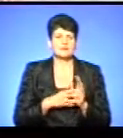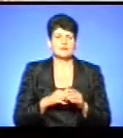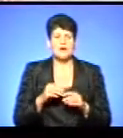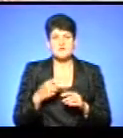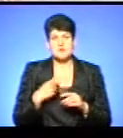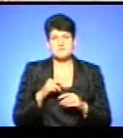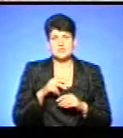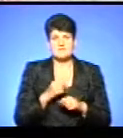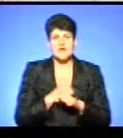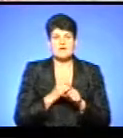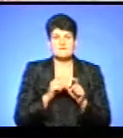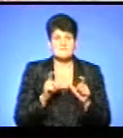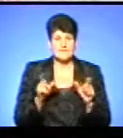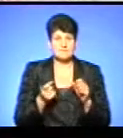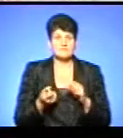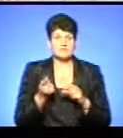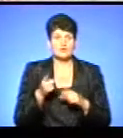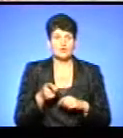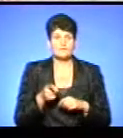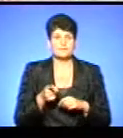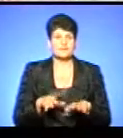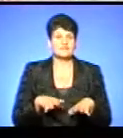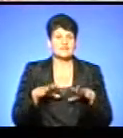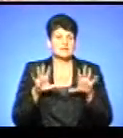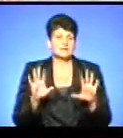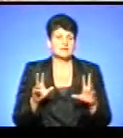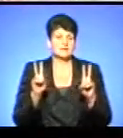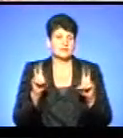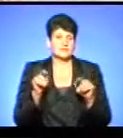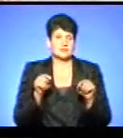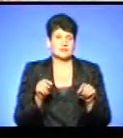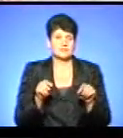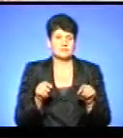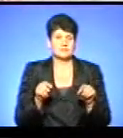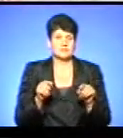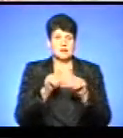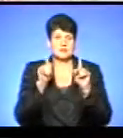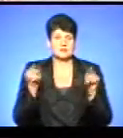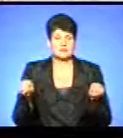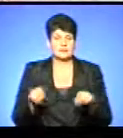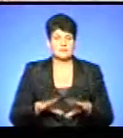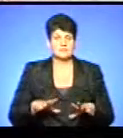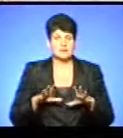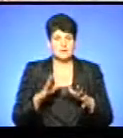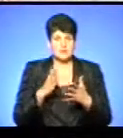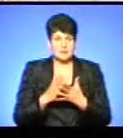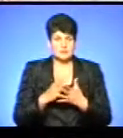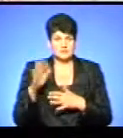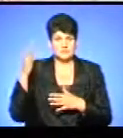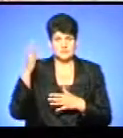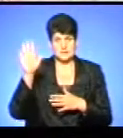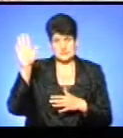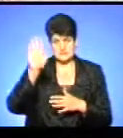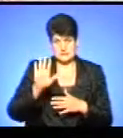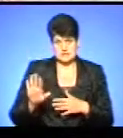кафе має такий австралійський мотив. Чисто випадково. Тобто картинки Австралії на цьому, на стіні є. Знаєте,